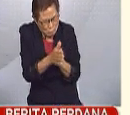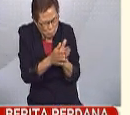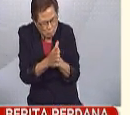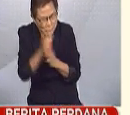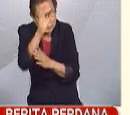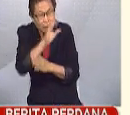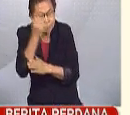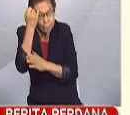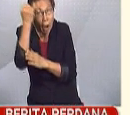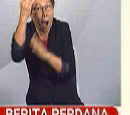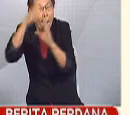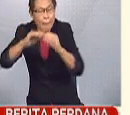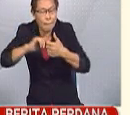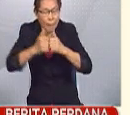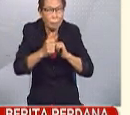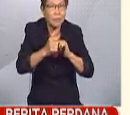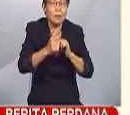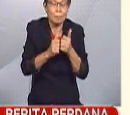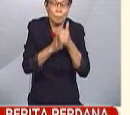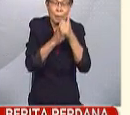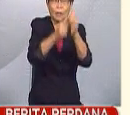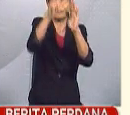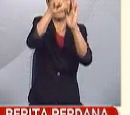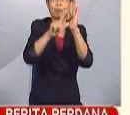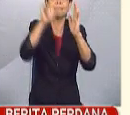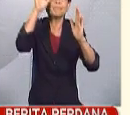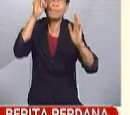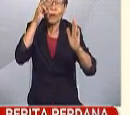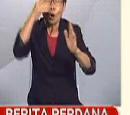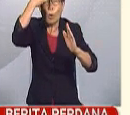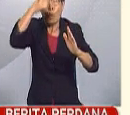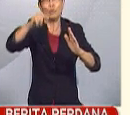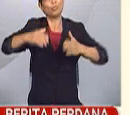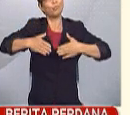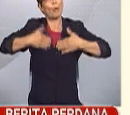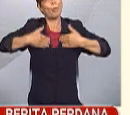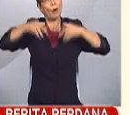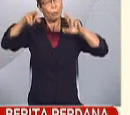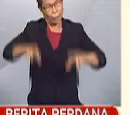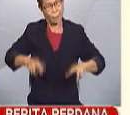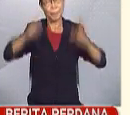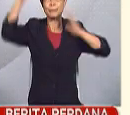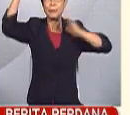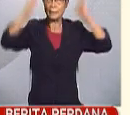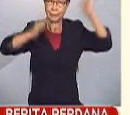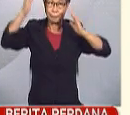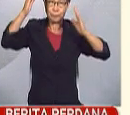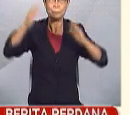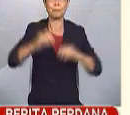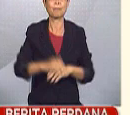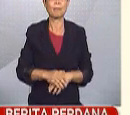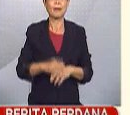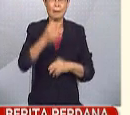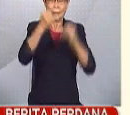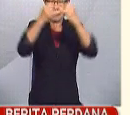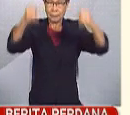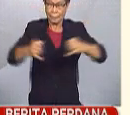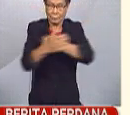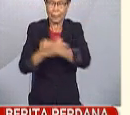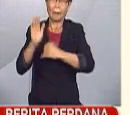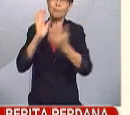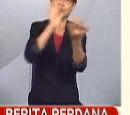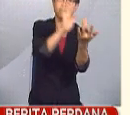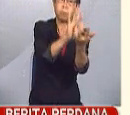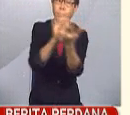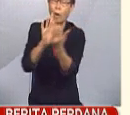mencari penyelesaian selaras Perlembagaan Persekutuan demi kesejahteraan rakyat jelata. Pihak Istana Negara akan